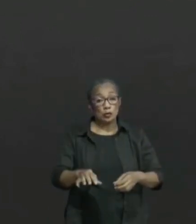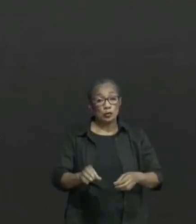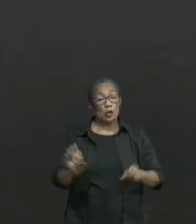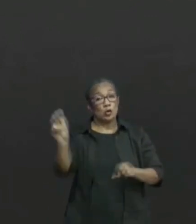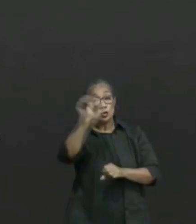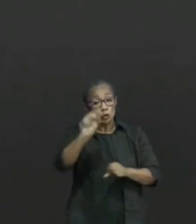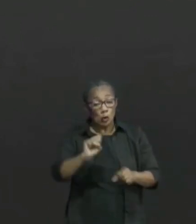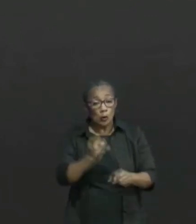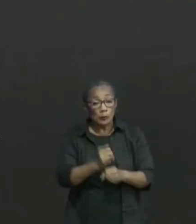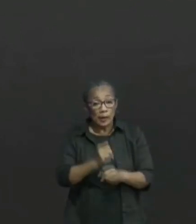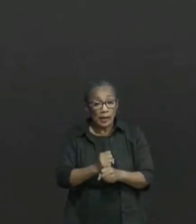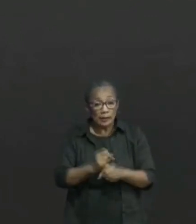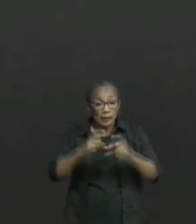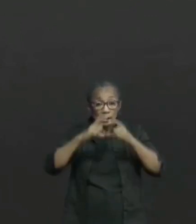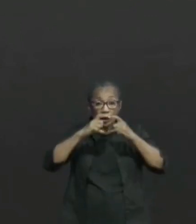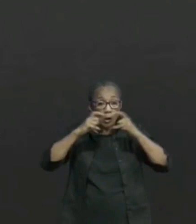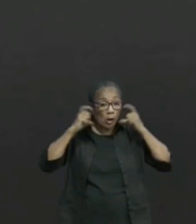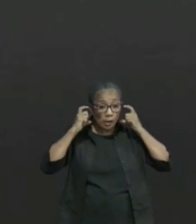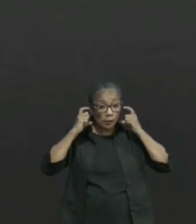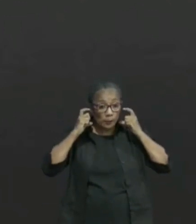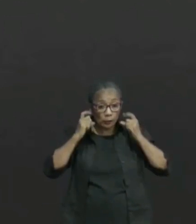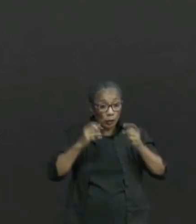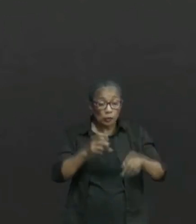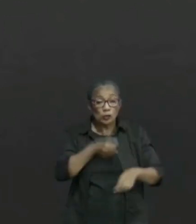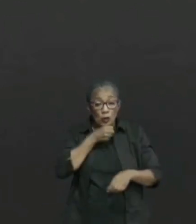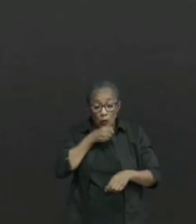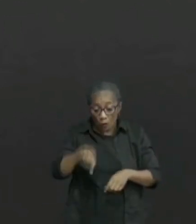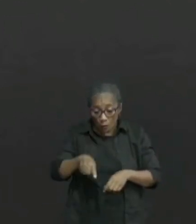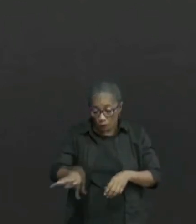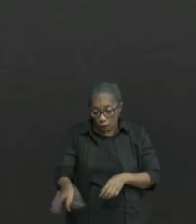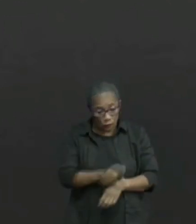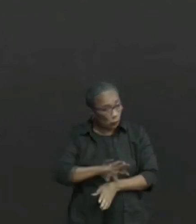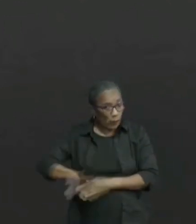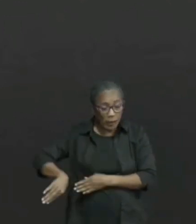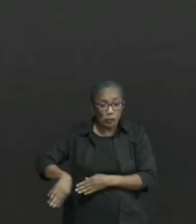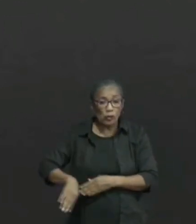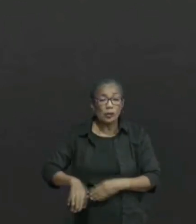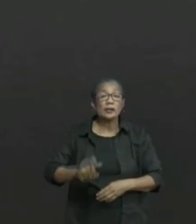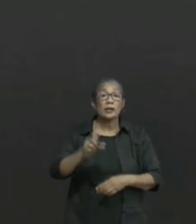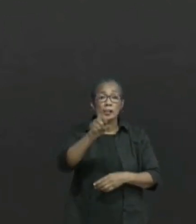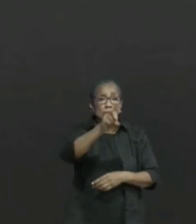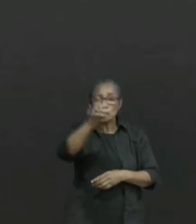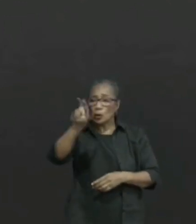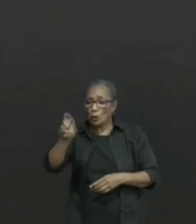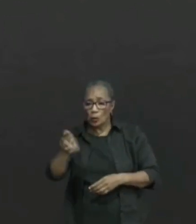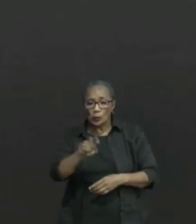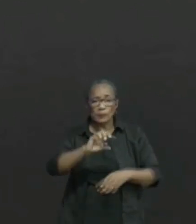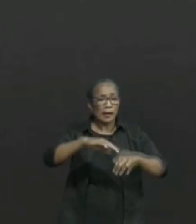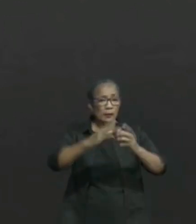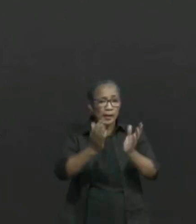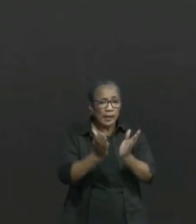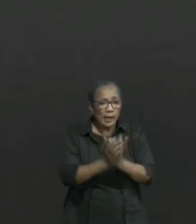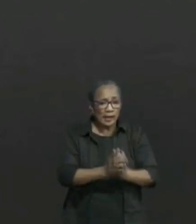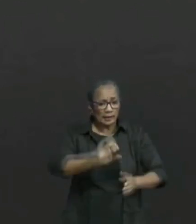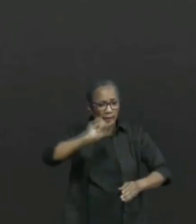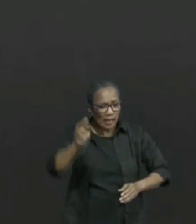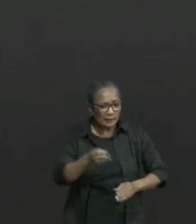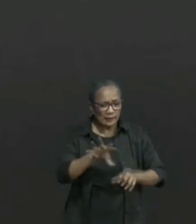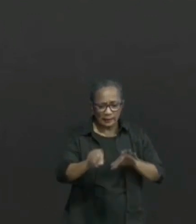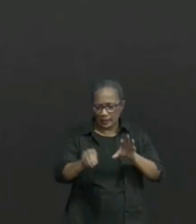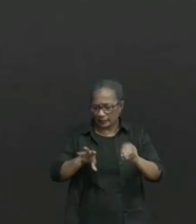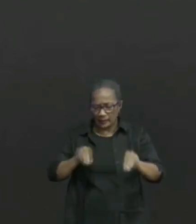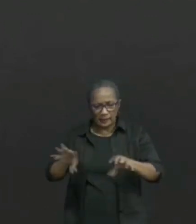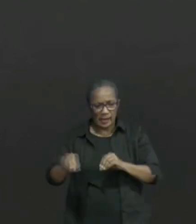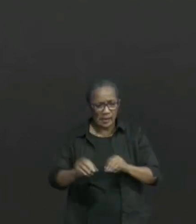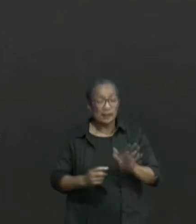Voorbeeld geen gebruikte mondkapjes op de vloer. Desinfecteer bij elke schoonmaakplekken die vaak aangeraakt worden,